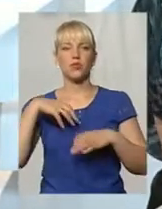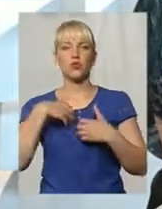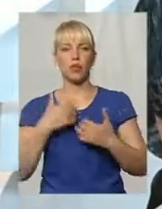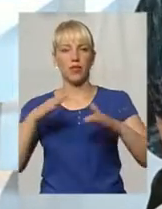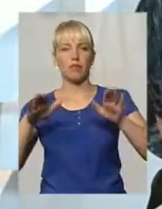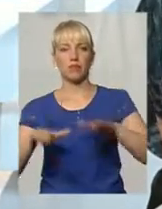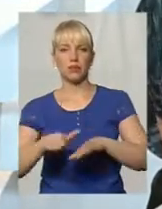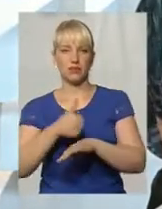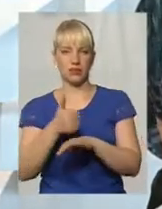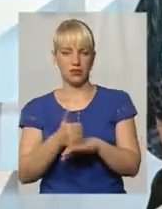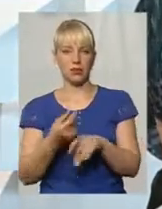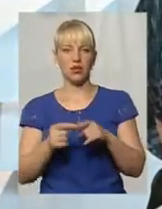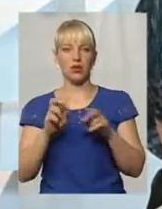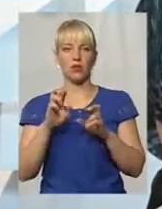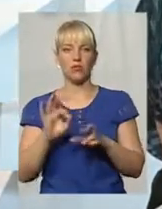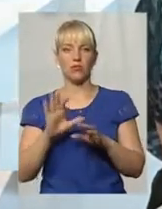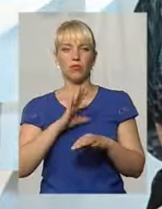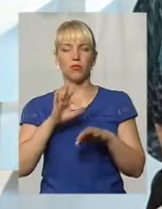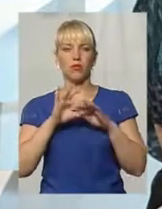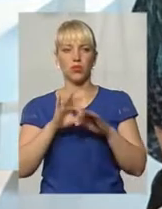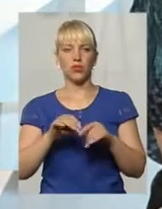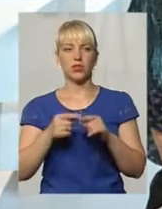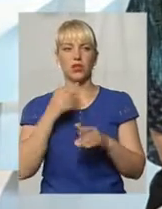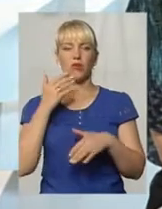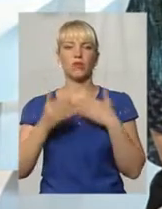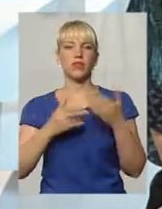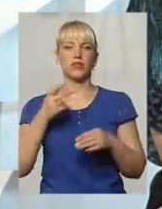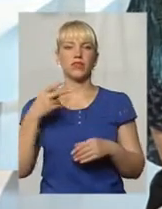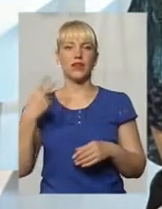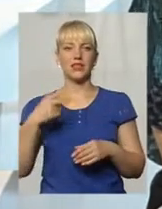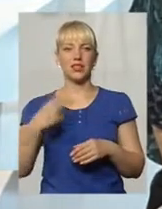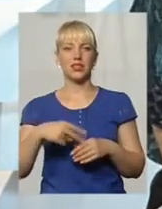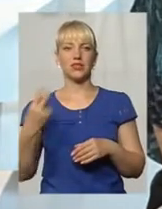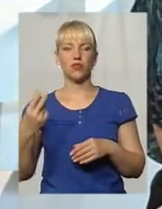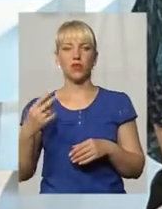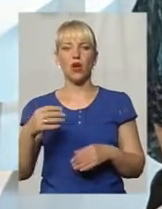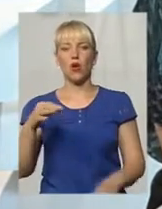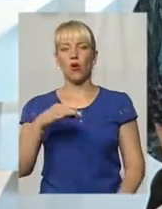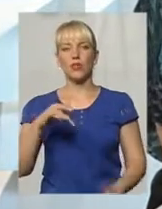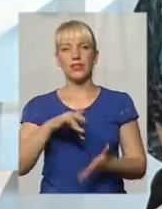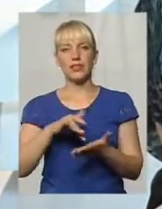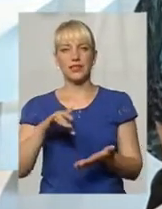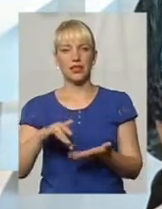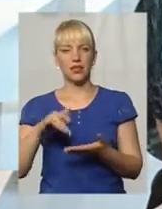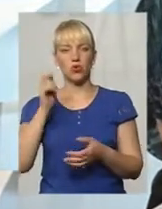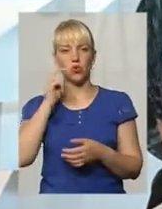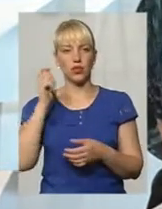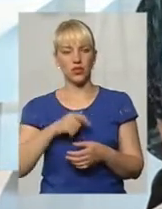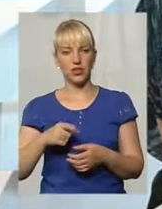Було проведене це опитування у 22 обласних центрах України,